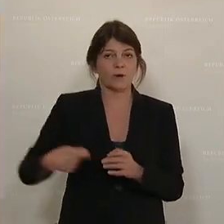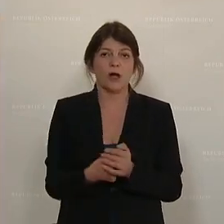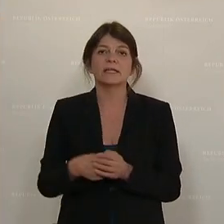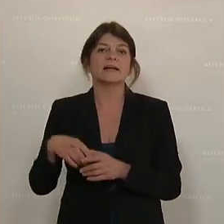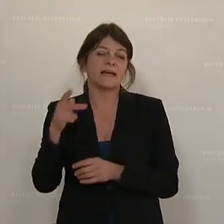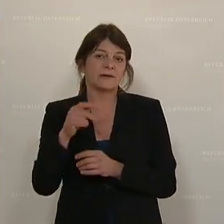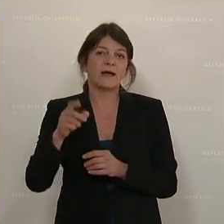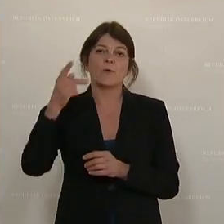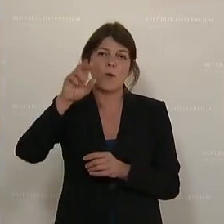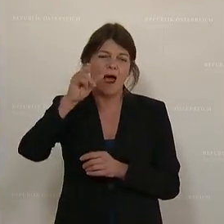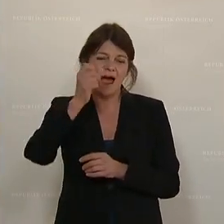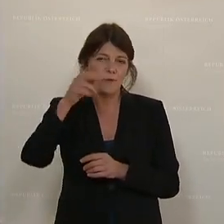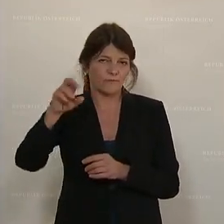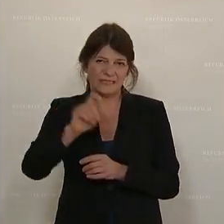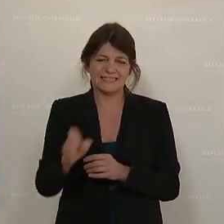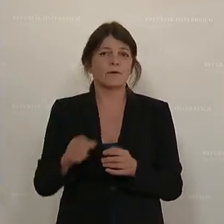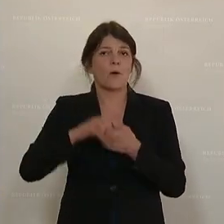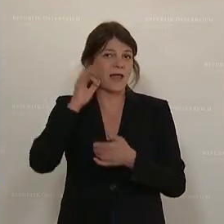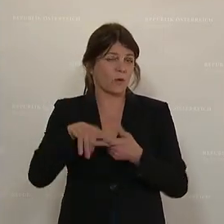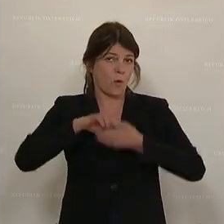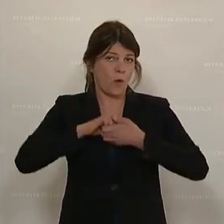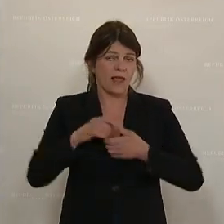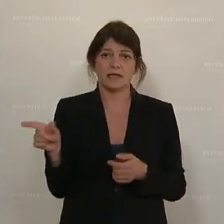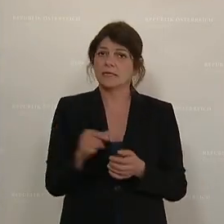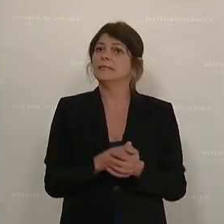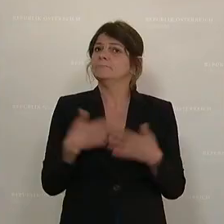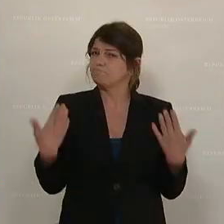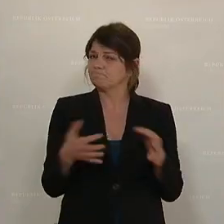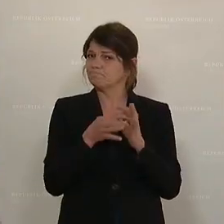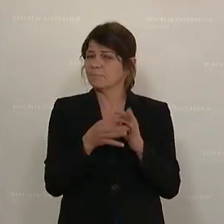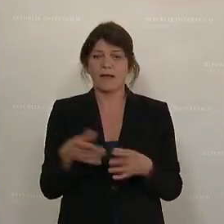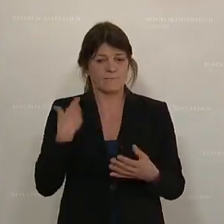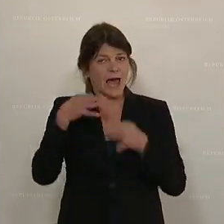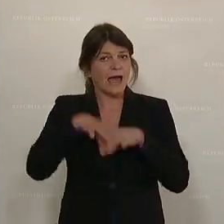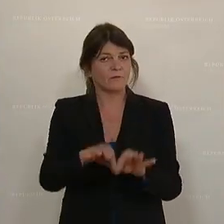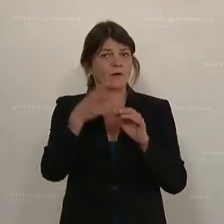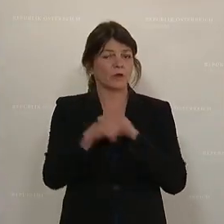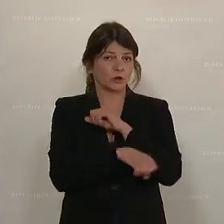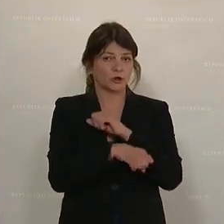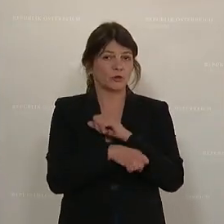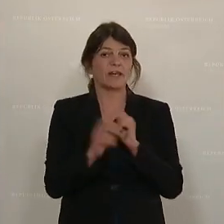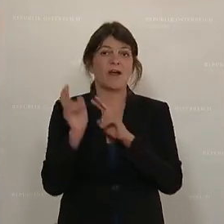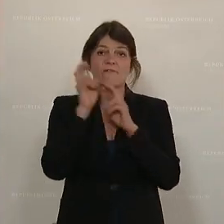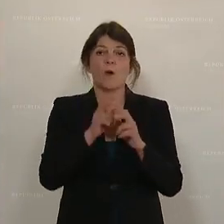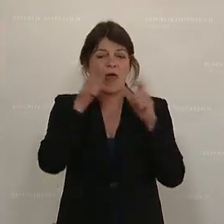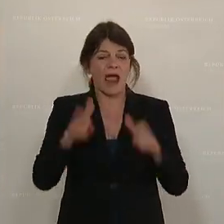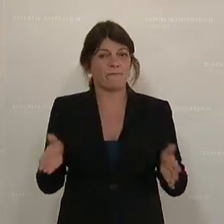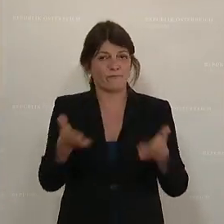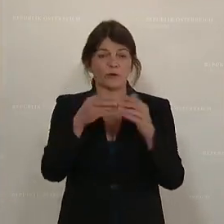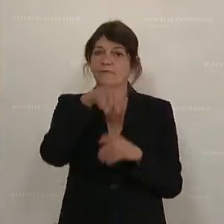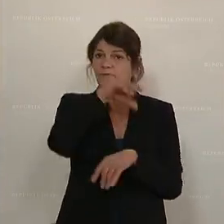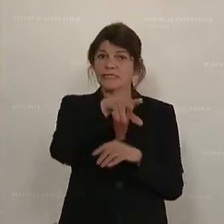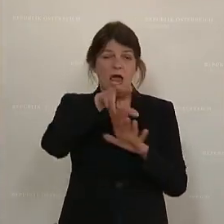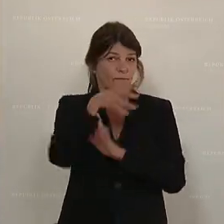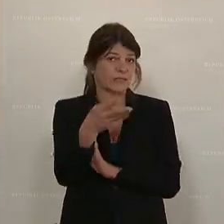fließen. Und die erste Rednerin zu diesen Tagesordnungspunkten ist Andrea Kunzel. ist